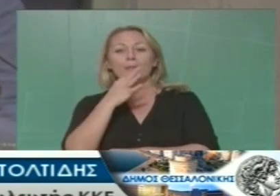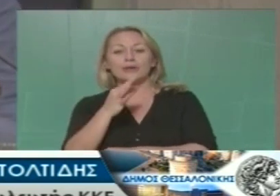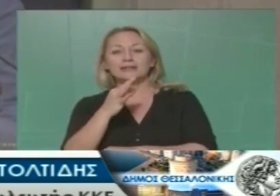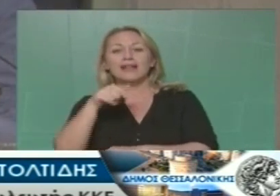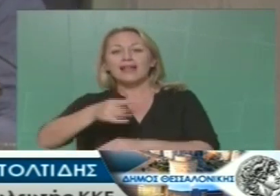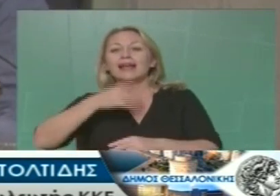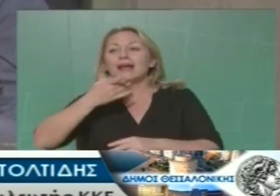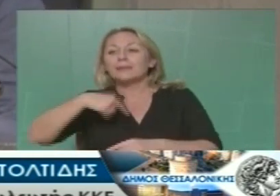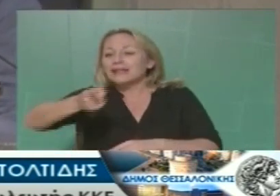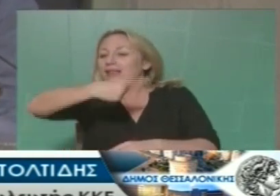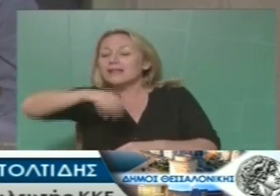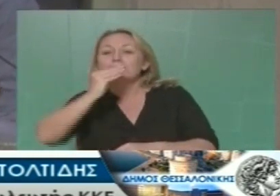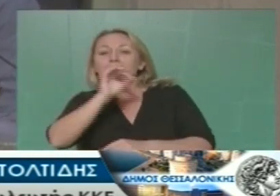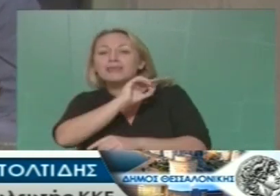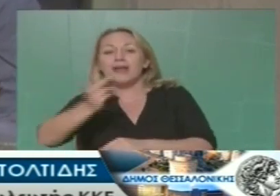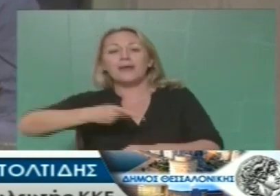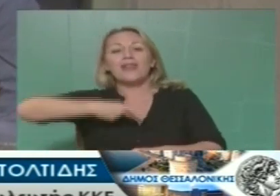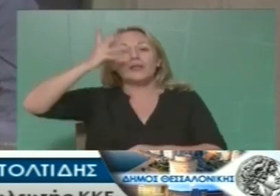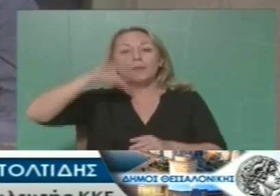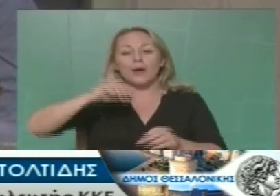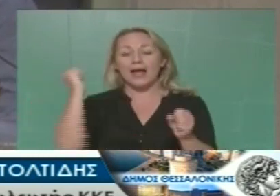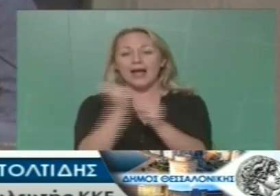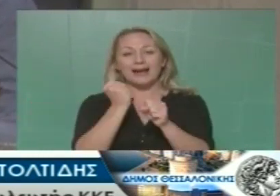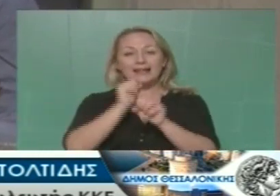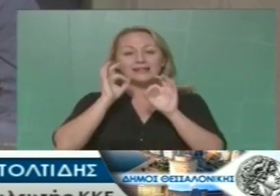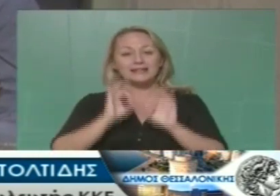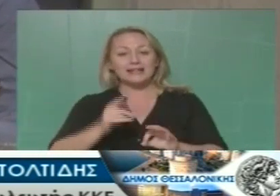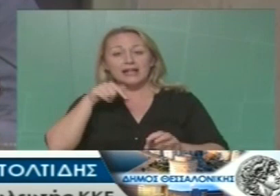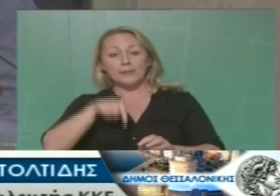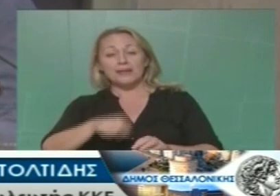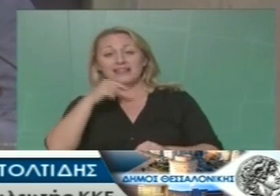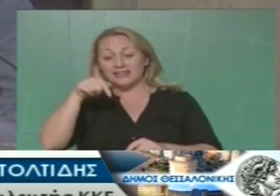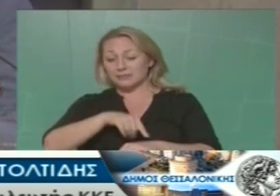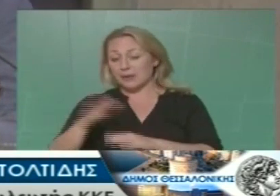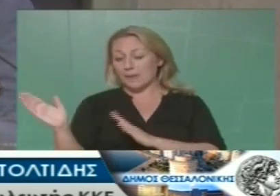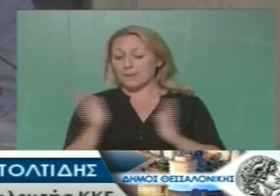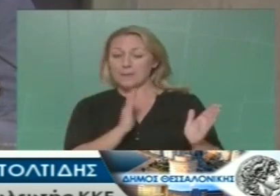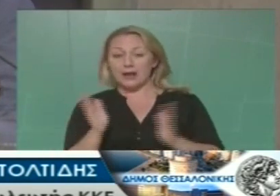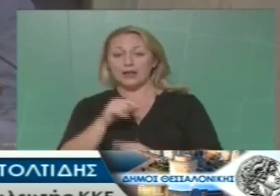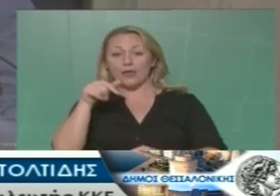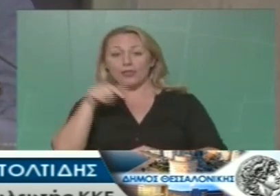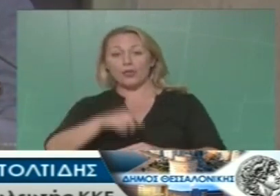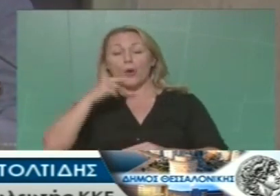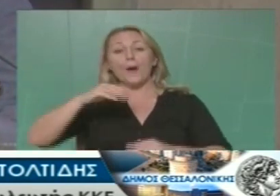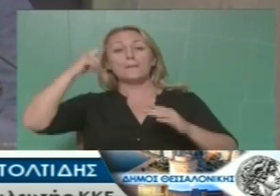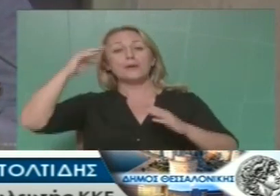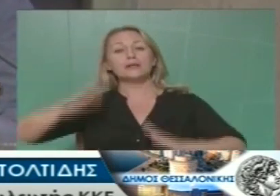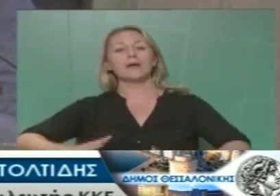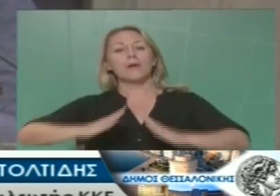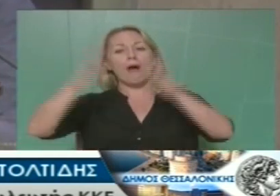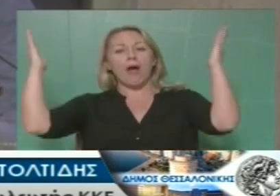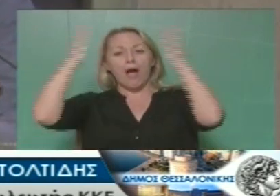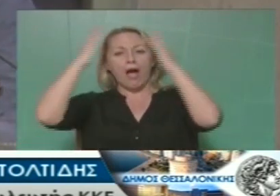για αυτά τα δικαιώματα τα εργασιακά, λες και η συζήτηση γίνεται σε μια εποχή της κατασκευής της πυραμίδας των Φαραώ που ούτε